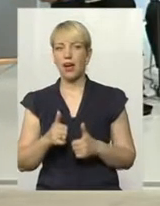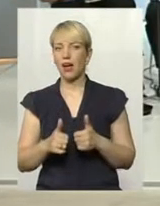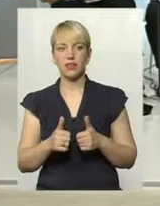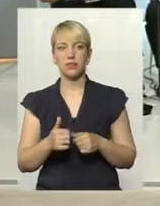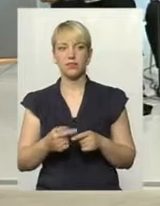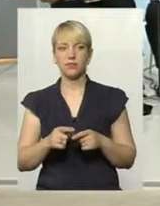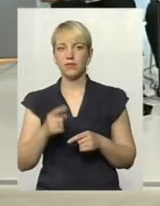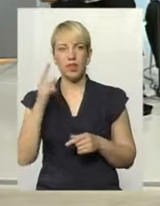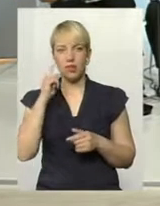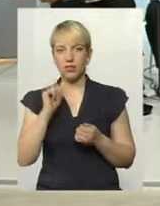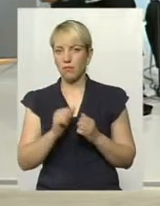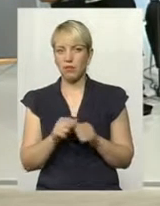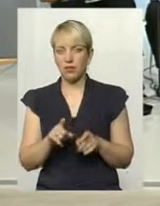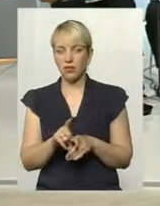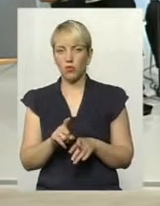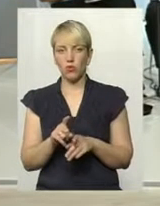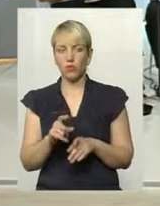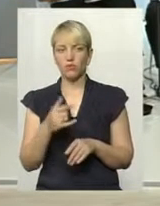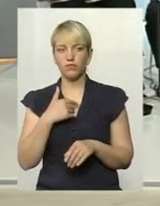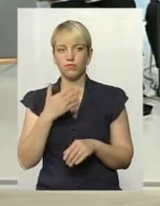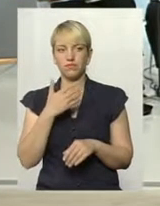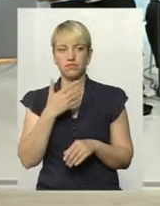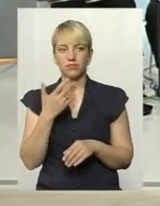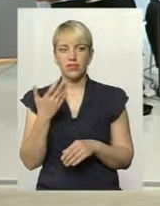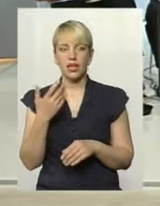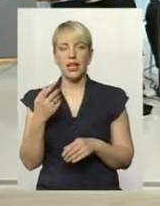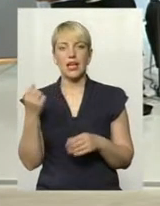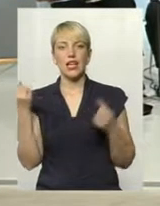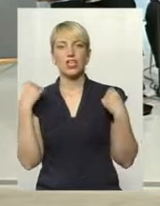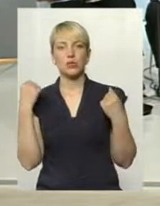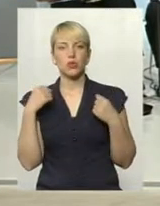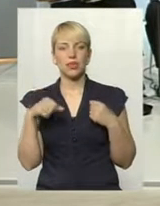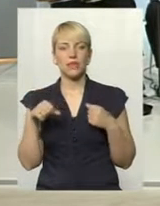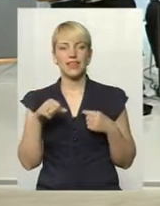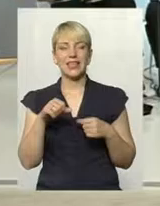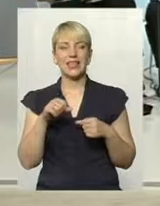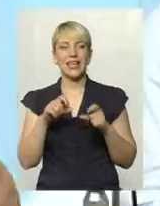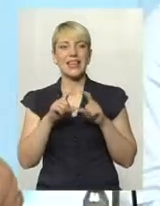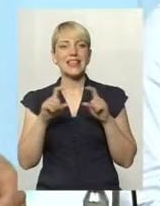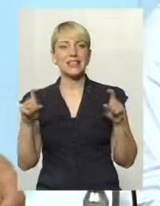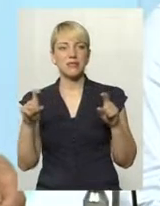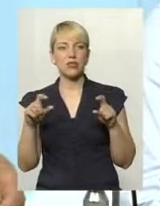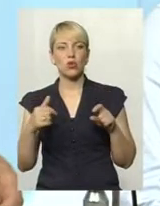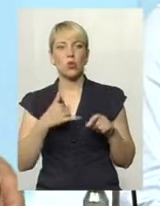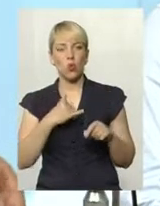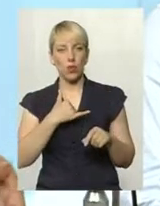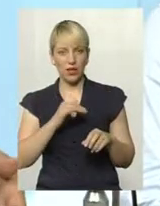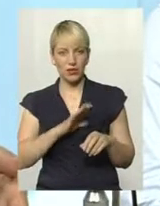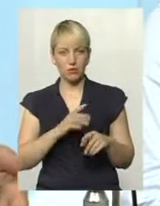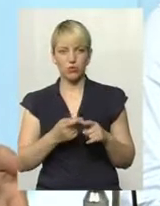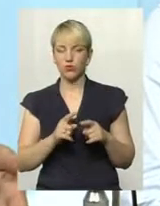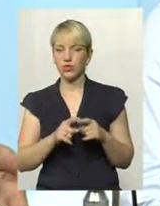Немає зараз такого.'ятаю такого гуртожутку. Діло в тому, що був спортивний диспансер у нас в центрі. Так, вже немає. На рівні